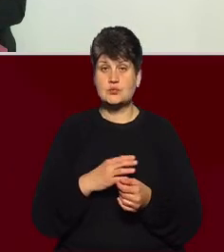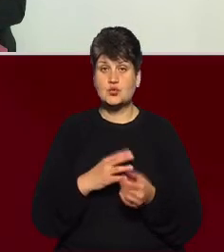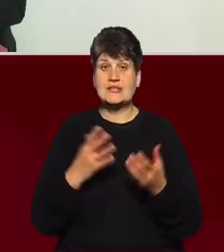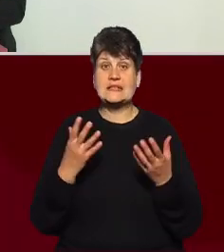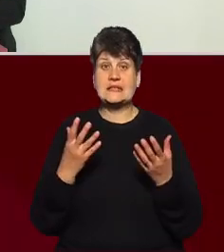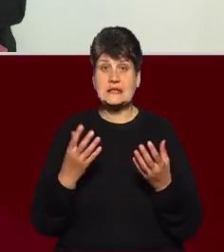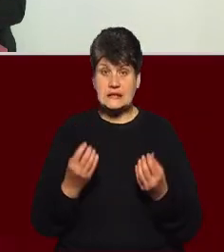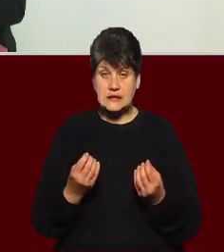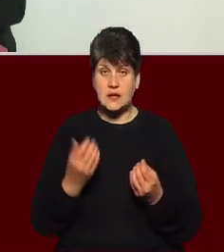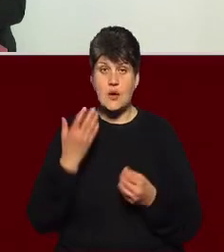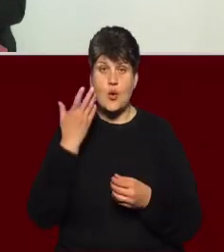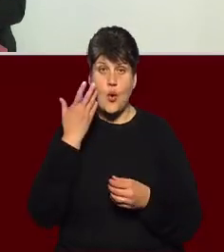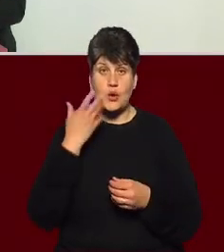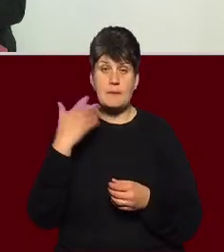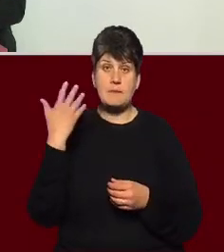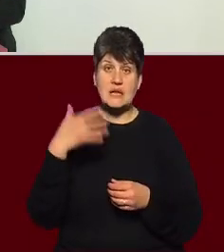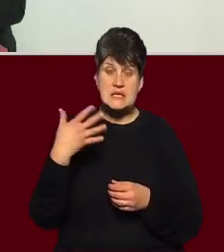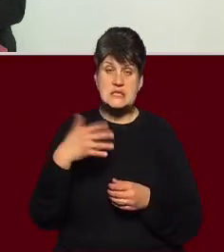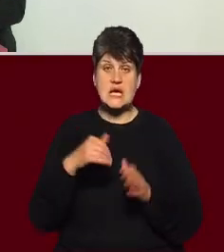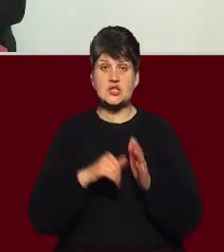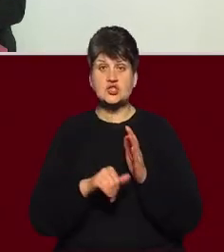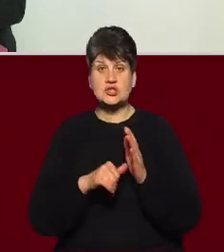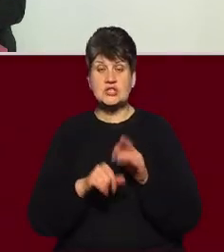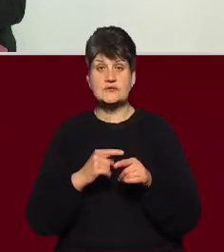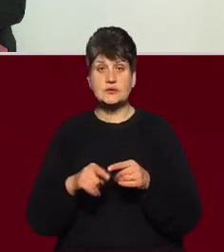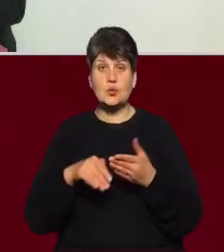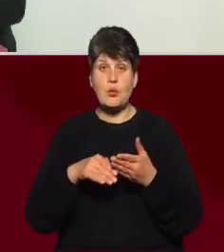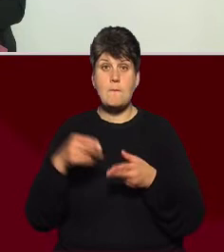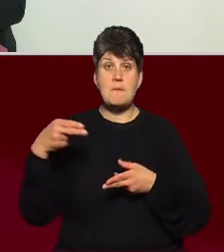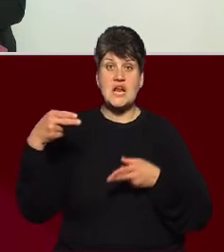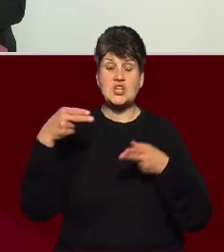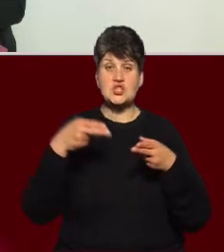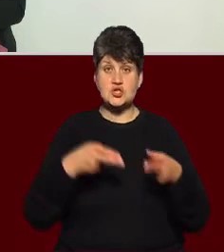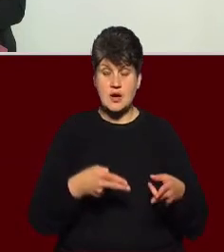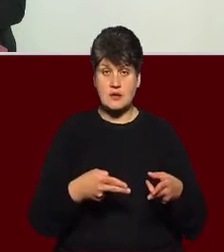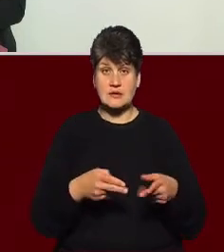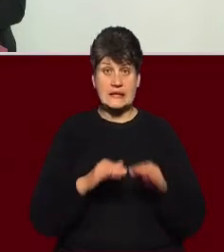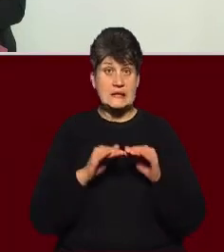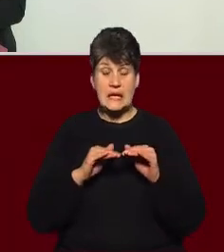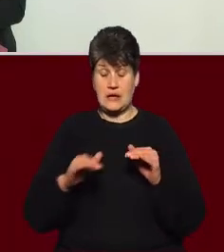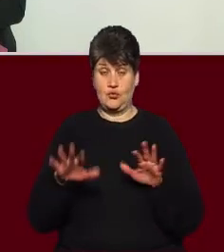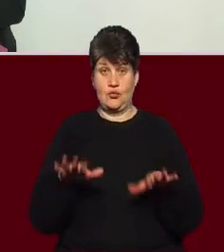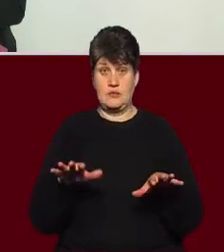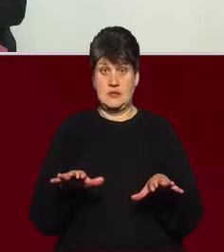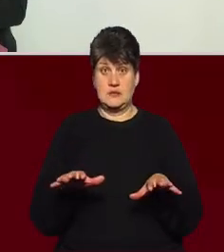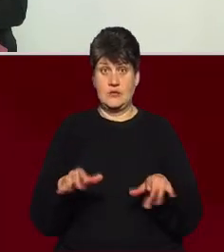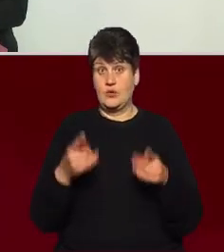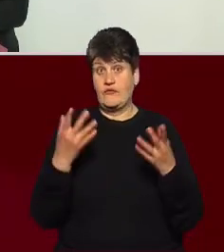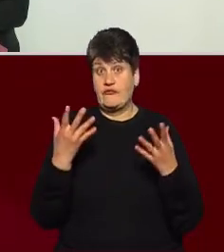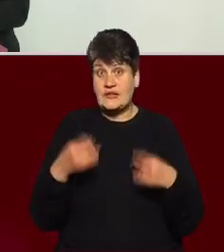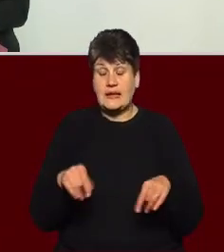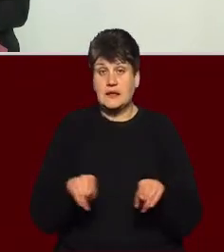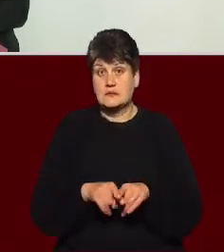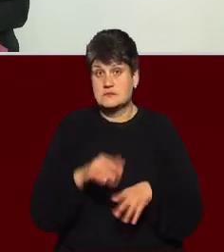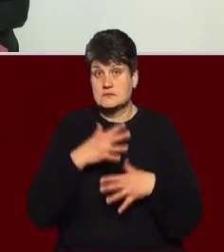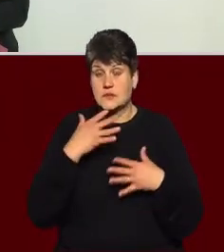50-60 швидких за добу приїжджало. Тобто, на рівному місці, ну, от стільки, такий був день. А бували дні, коли